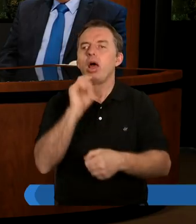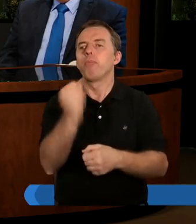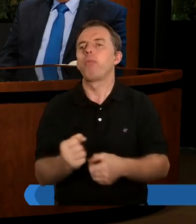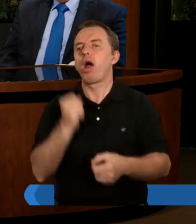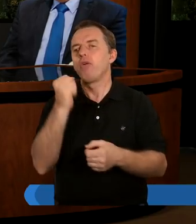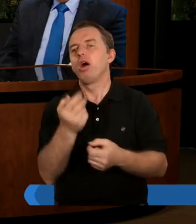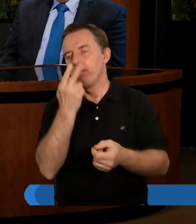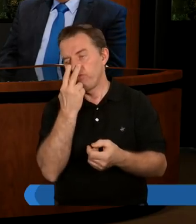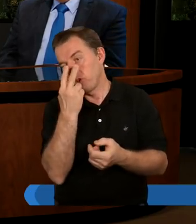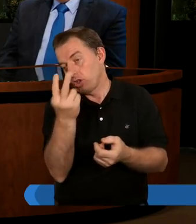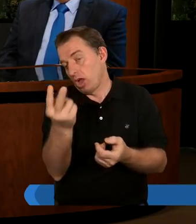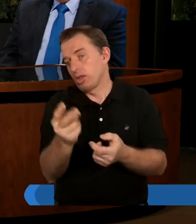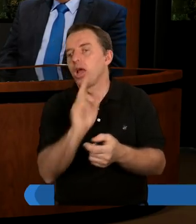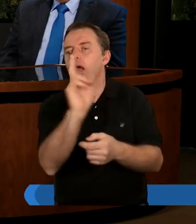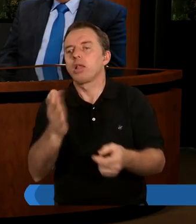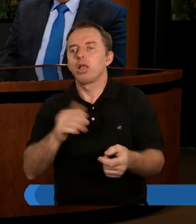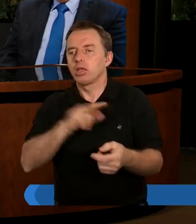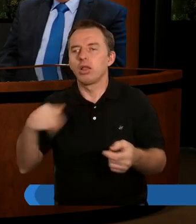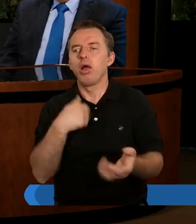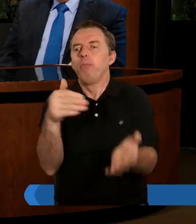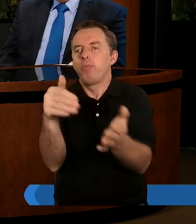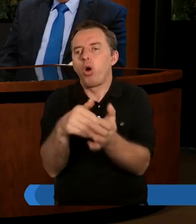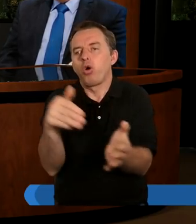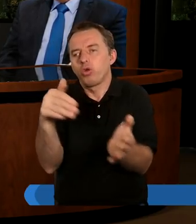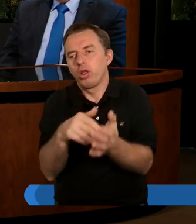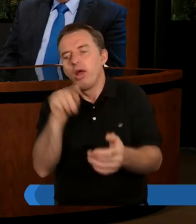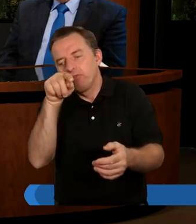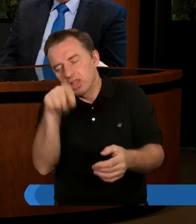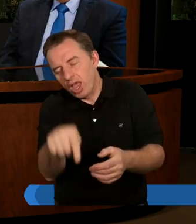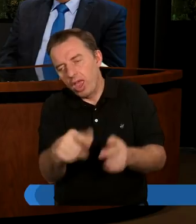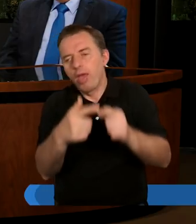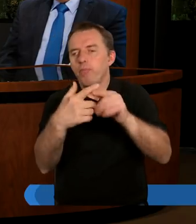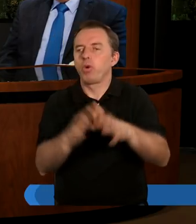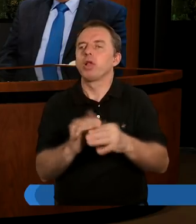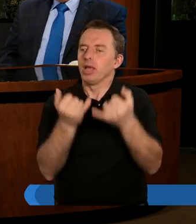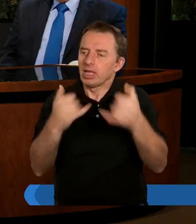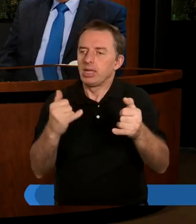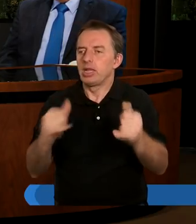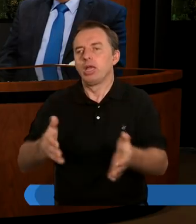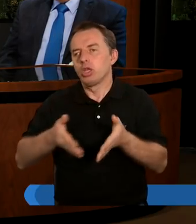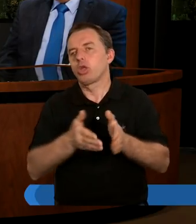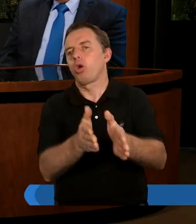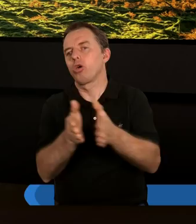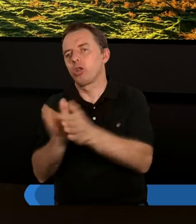Pawła. Więc widocznie każdy z nich potrzebował w tym momencie akurat innej drogi.